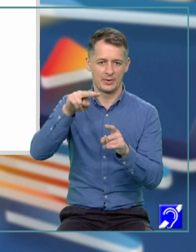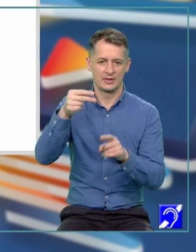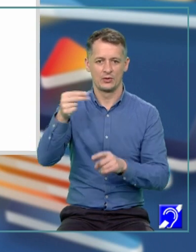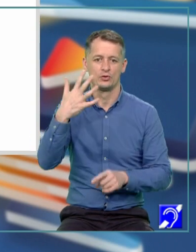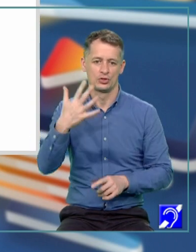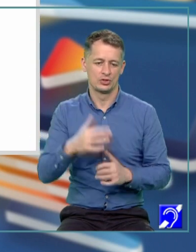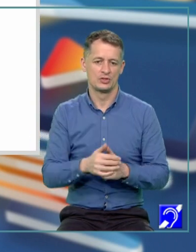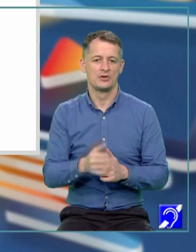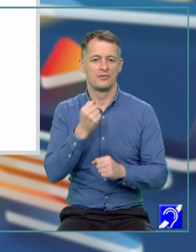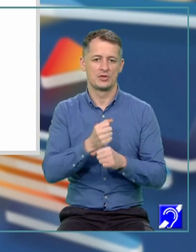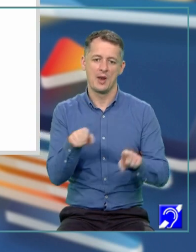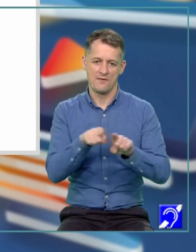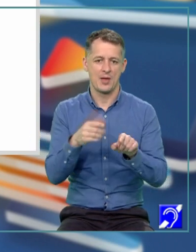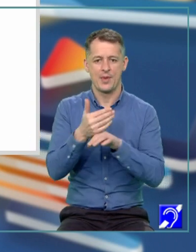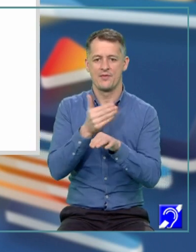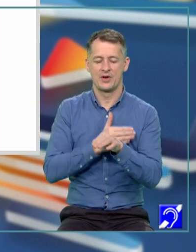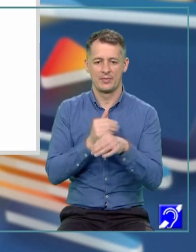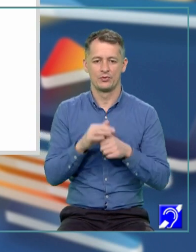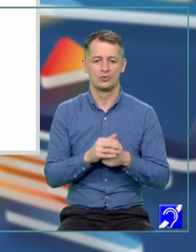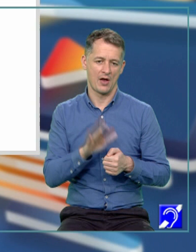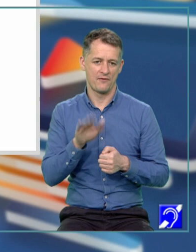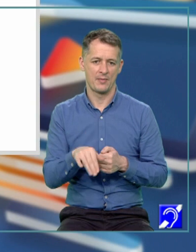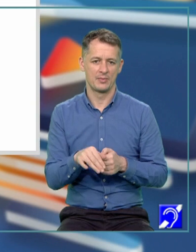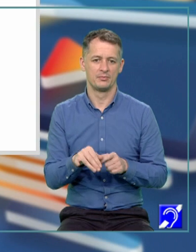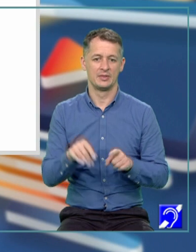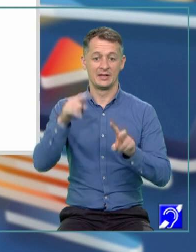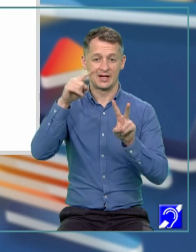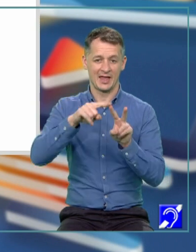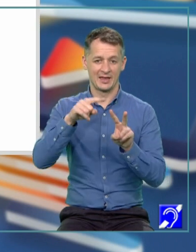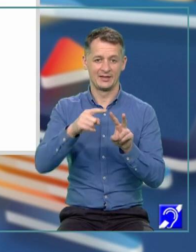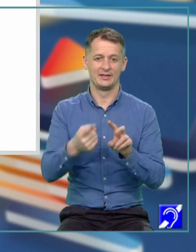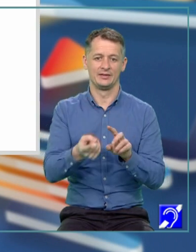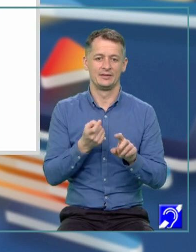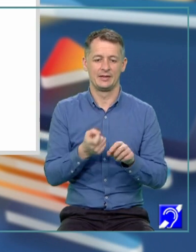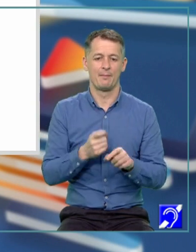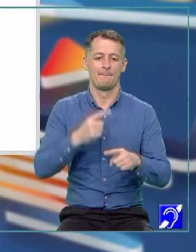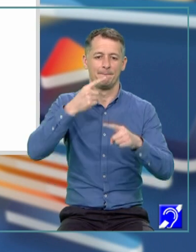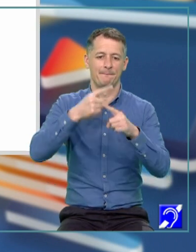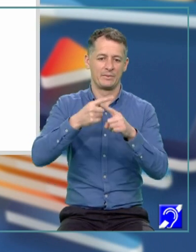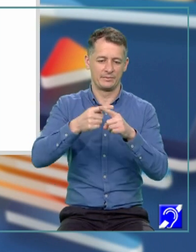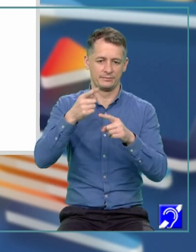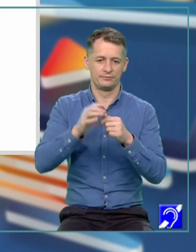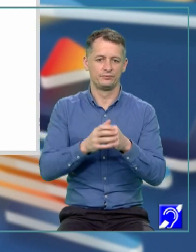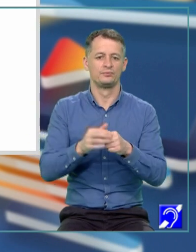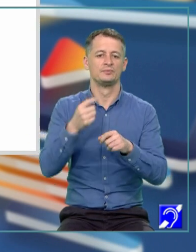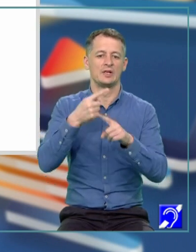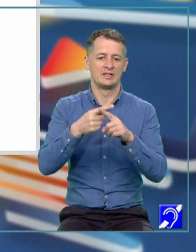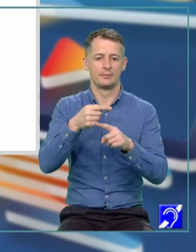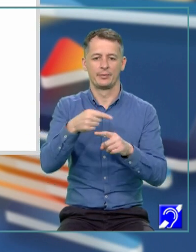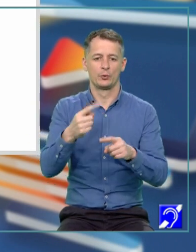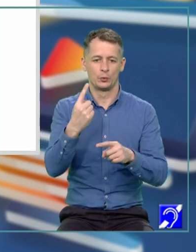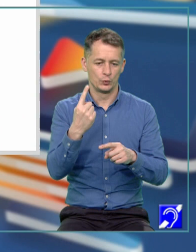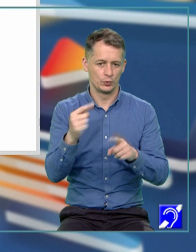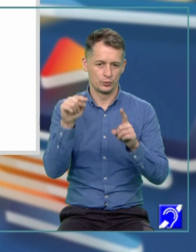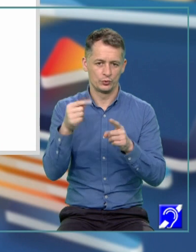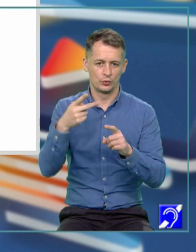la fel ca mai devreme. Vom avea radical din pătrat, X minus 1 totul la a